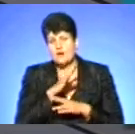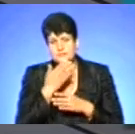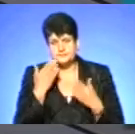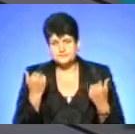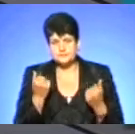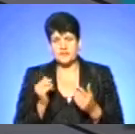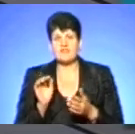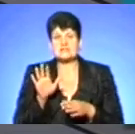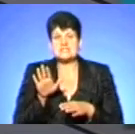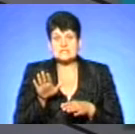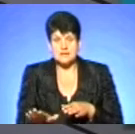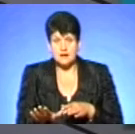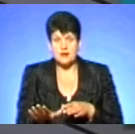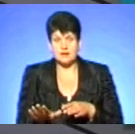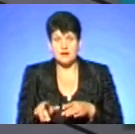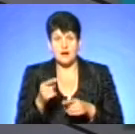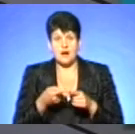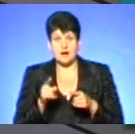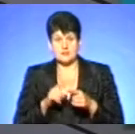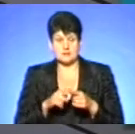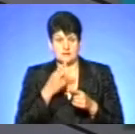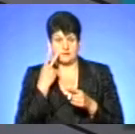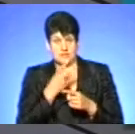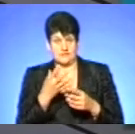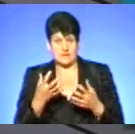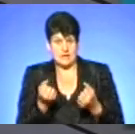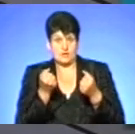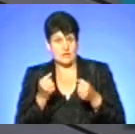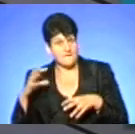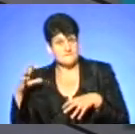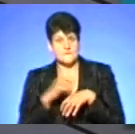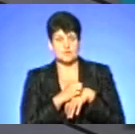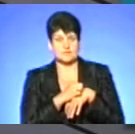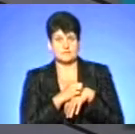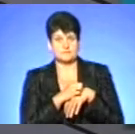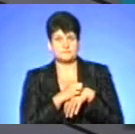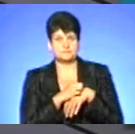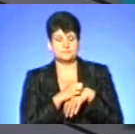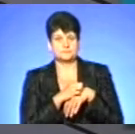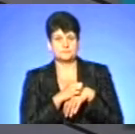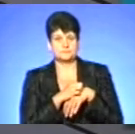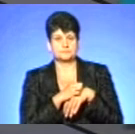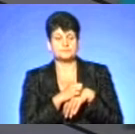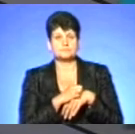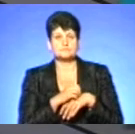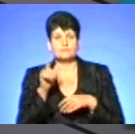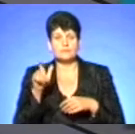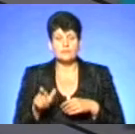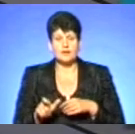Гадюка не дуже хоче кусати, тому що отрута, яку вона виробляє, в наших умовах